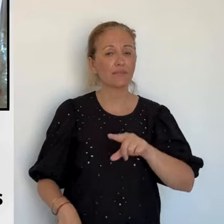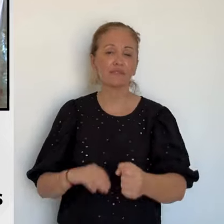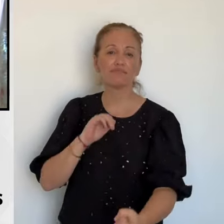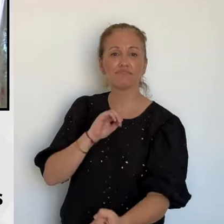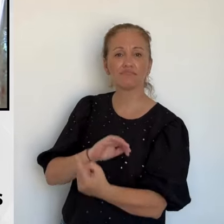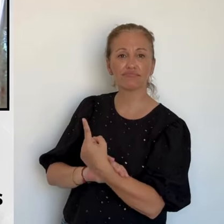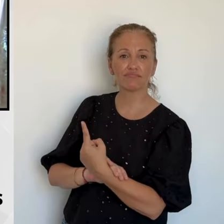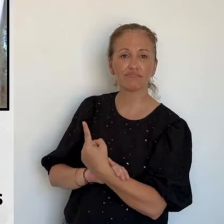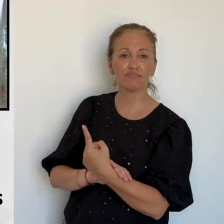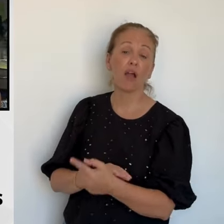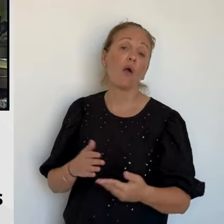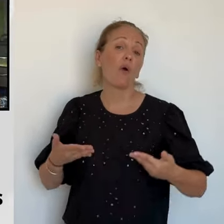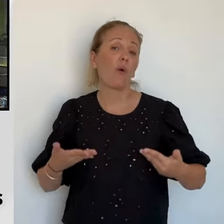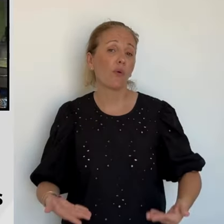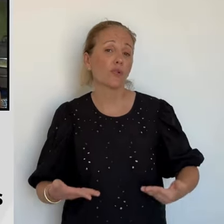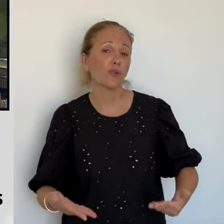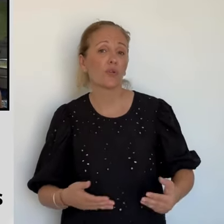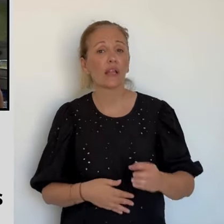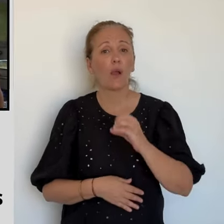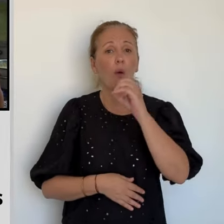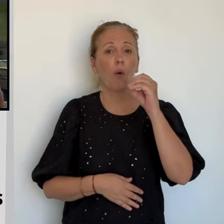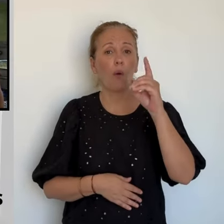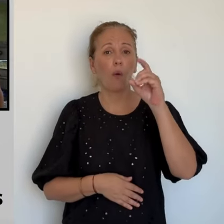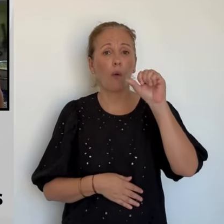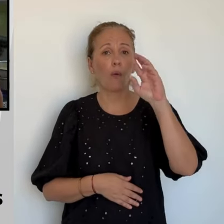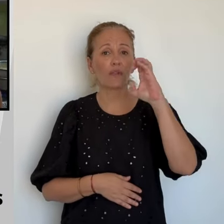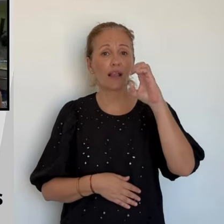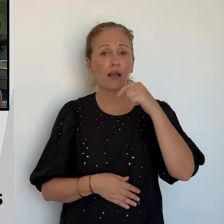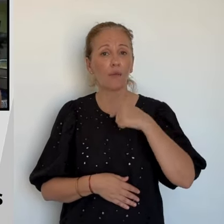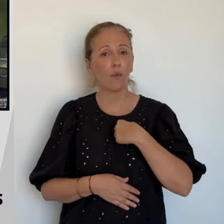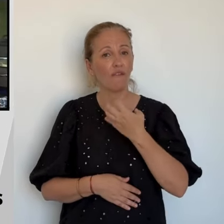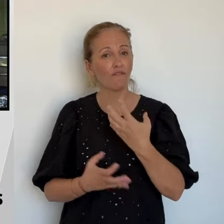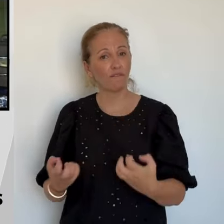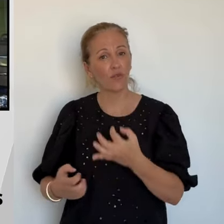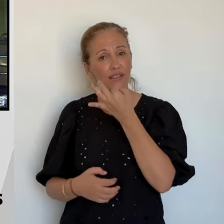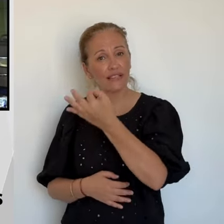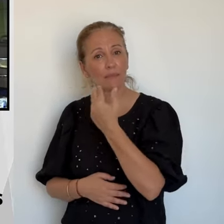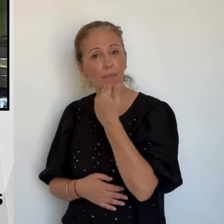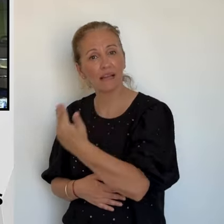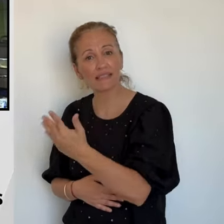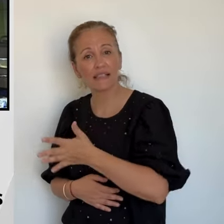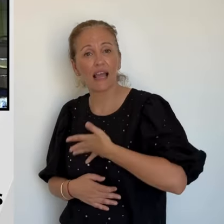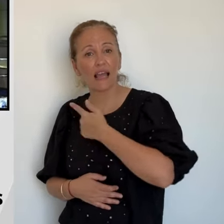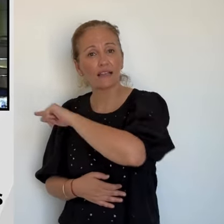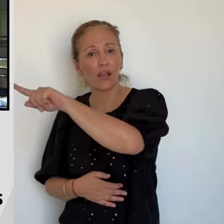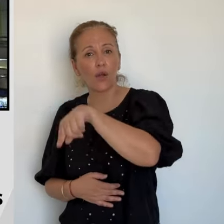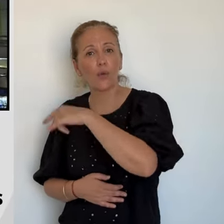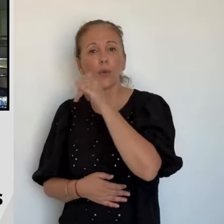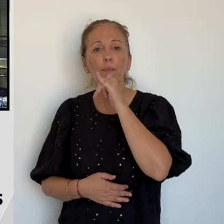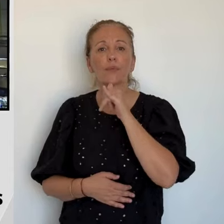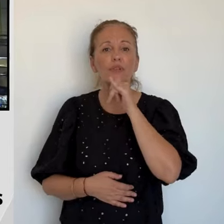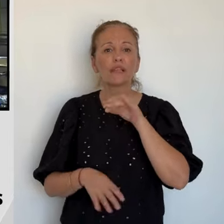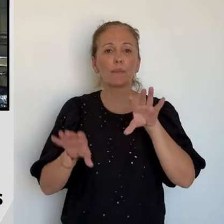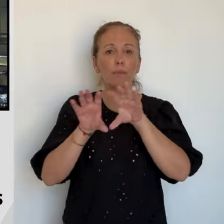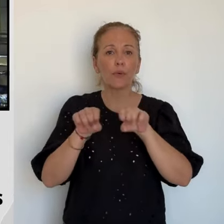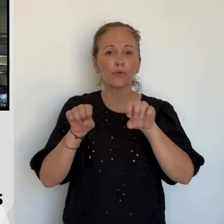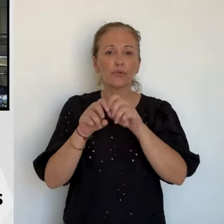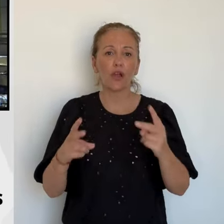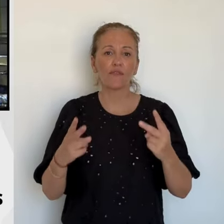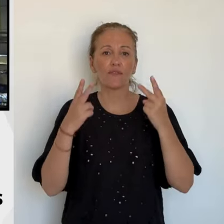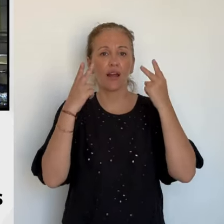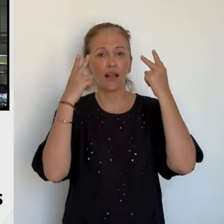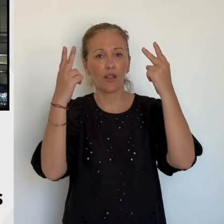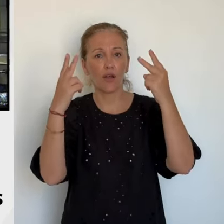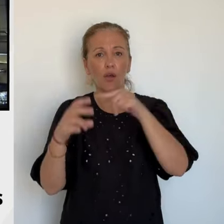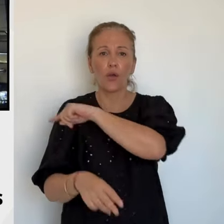à saluer aujourd'hui l'eau d'arc pour la mise en valeur de ces petits producteurs qui sont chez nous, qui